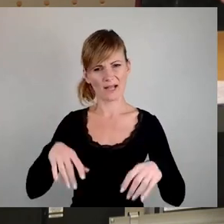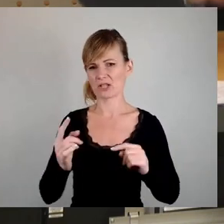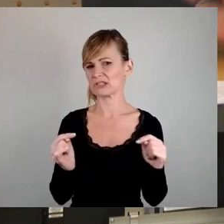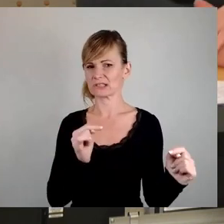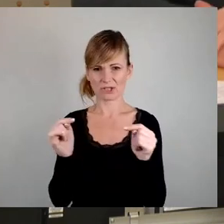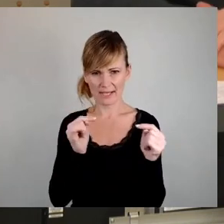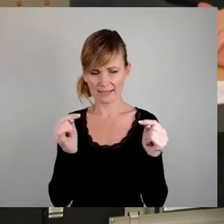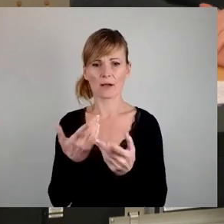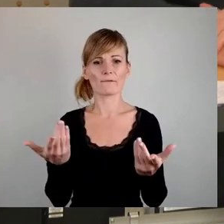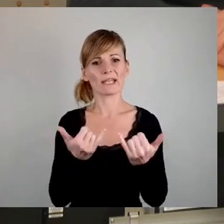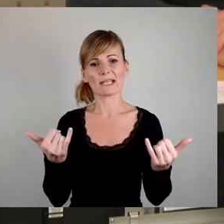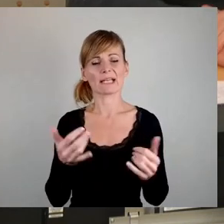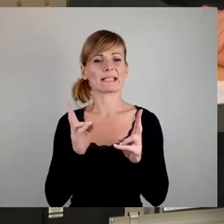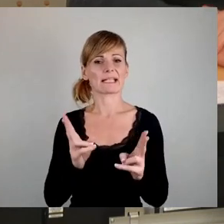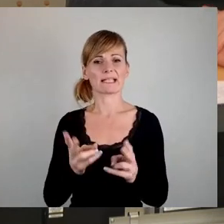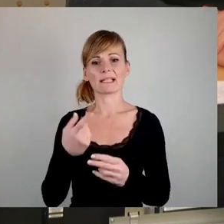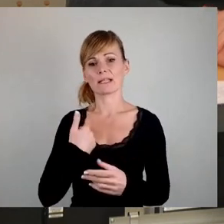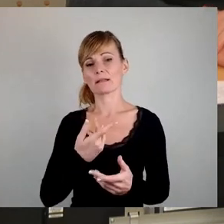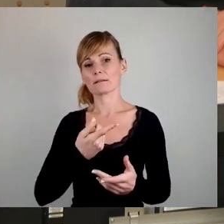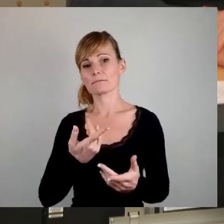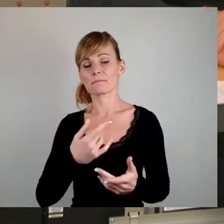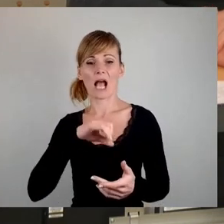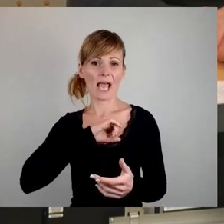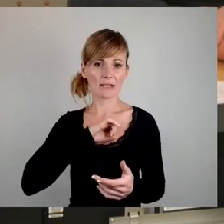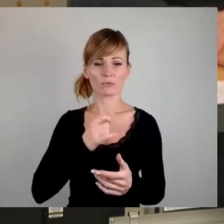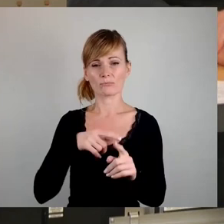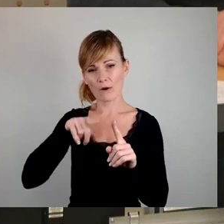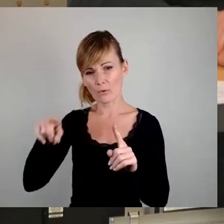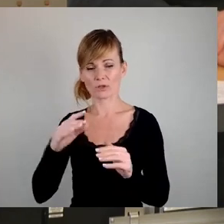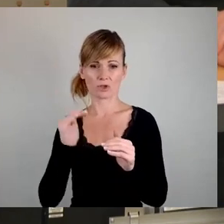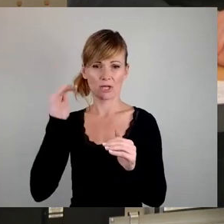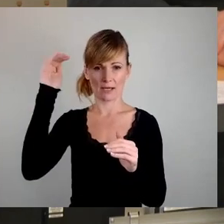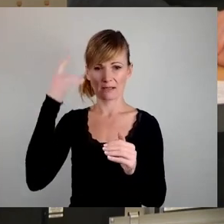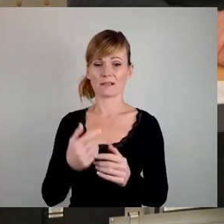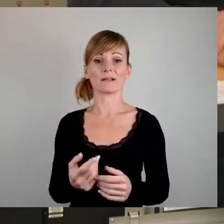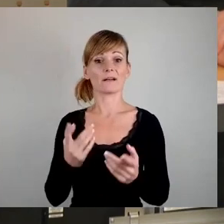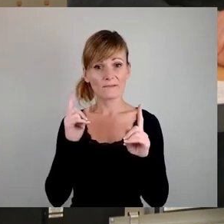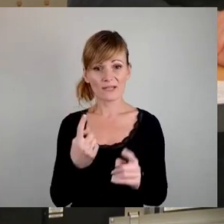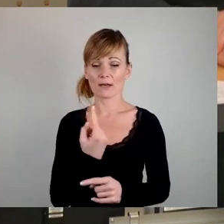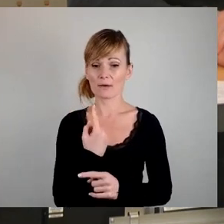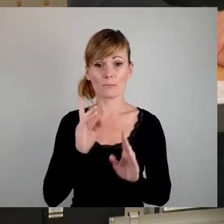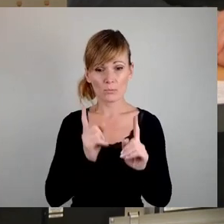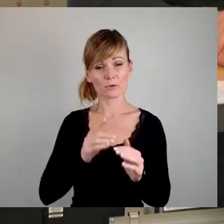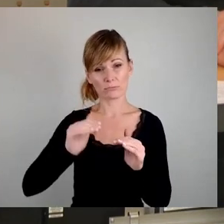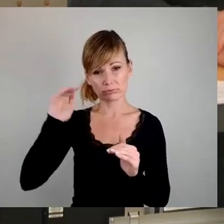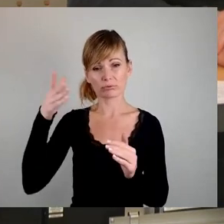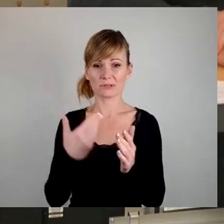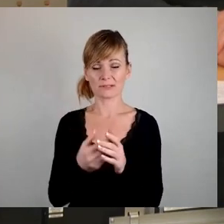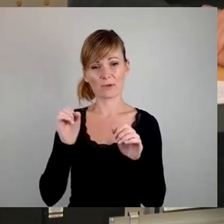Wohneigentumsquote in unserer Stadt zu steigern. Entscheidend ist, dass wir sie steigern und dafür sollten wir alle denkbaren Wege beschreiten.